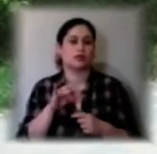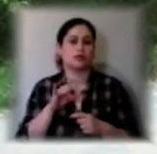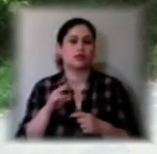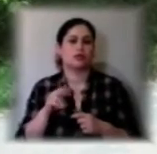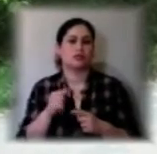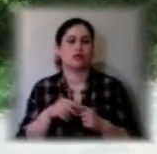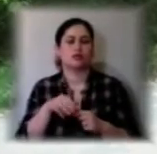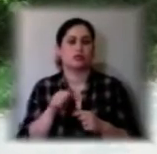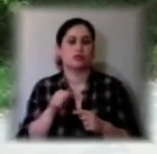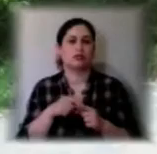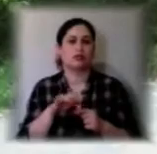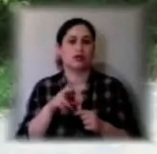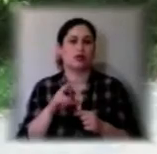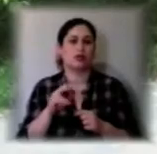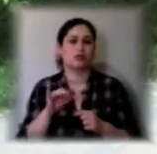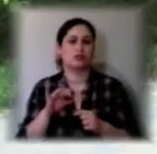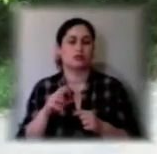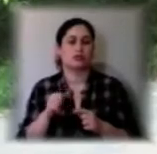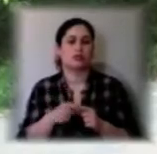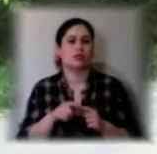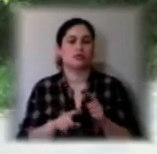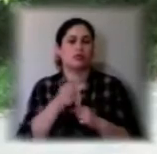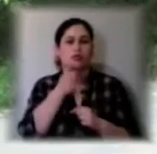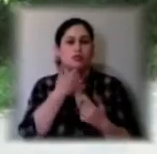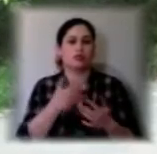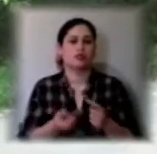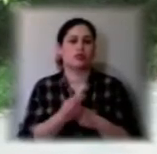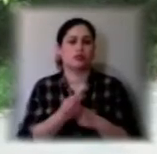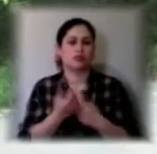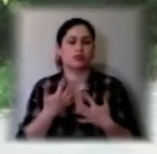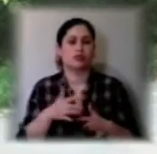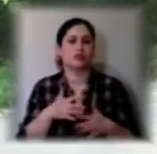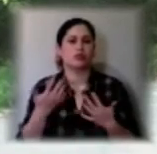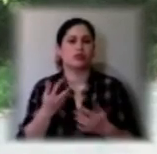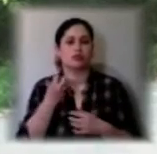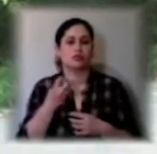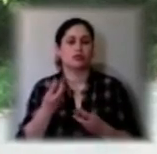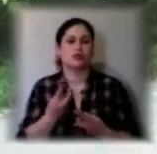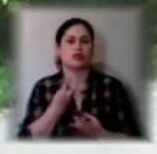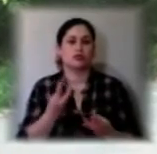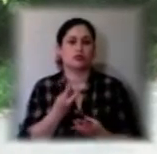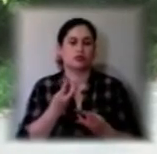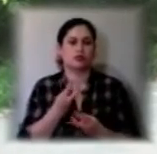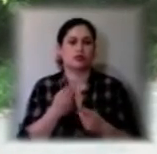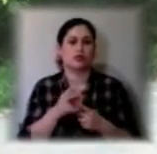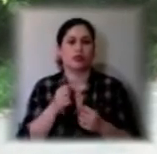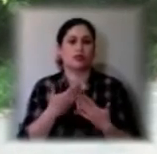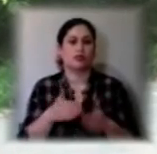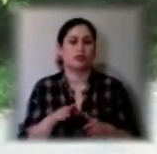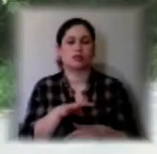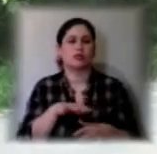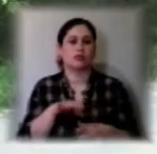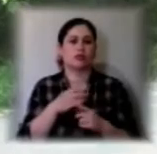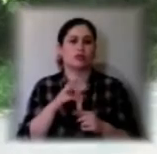в екосистемах. З початку року вже виникло більше 300 пожеж на відкритих територіях та в